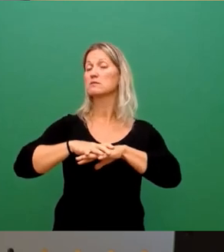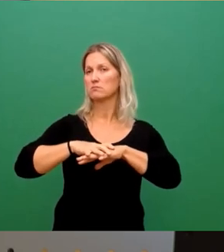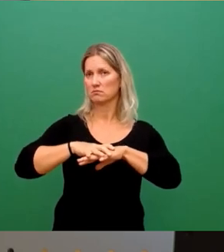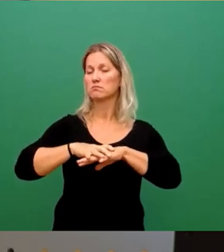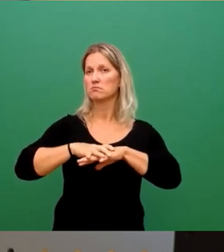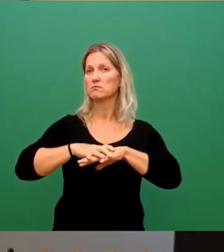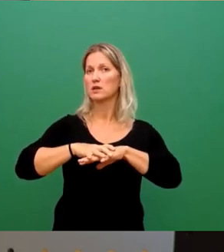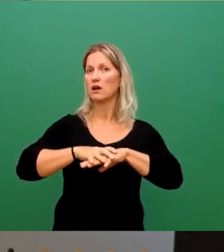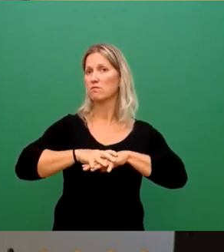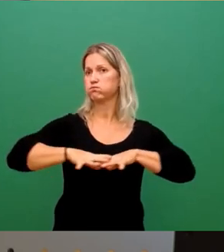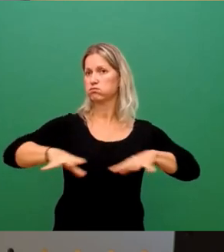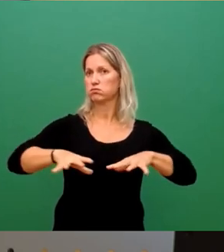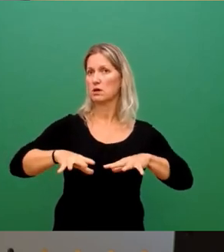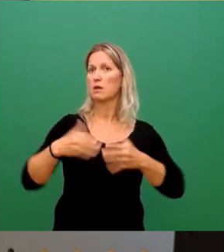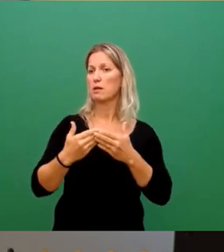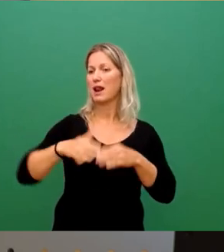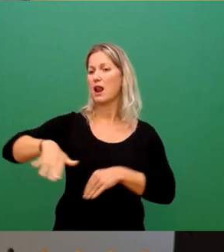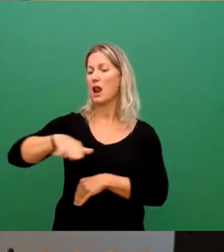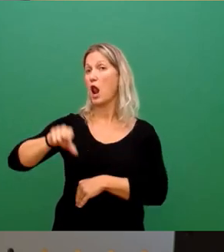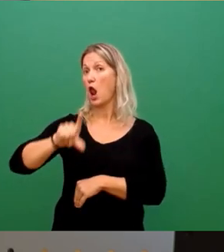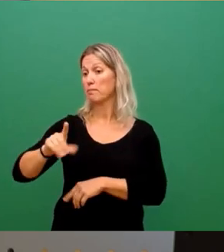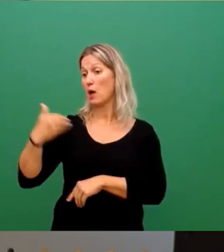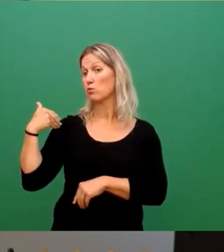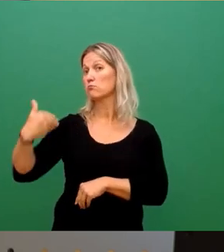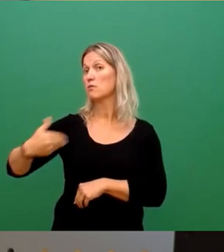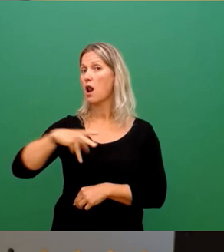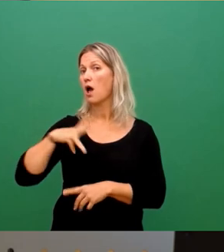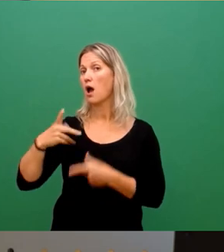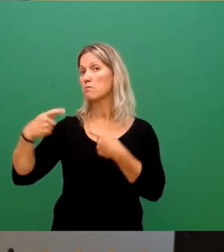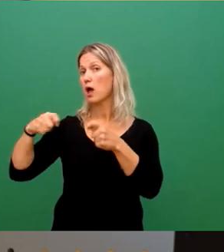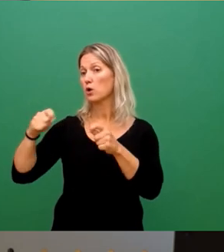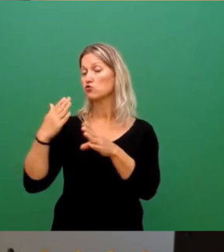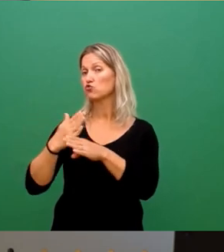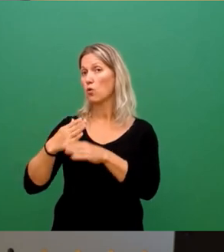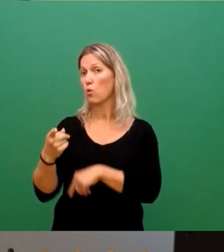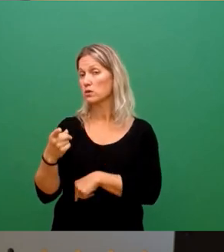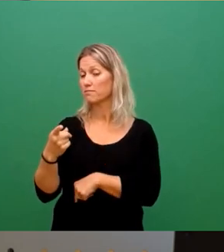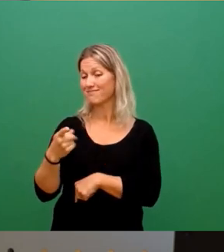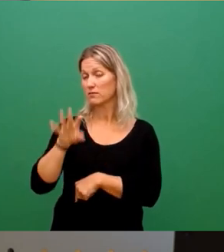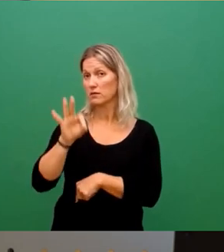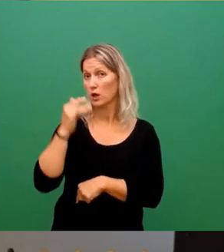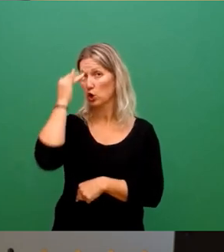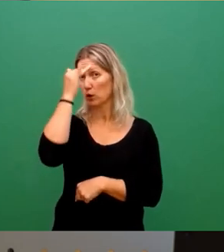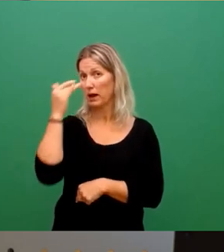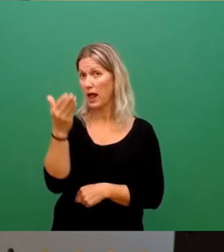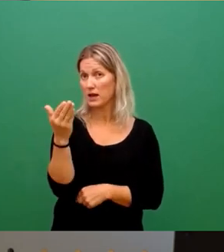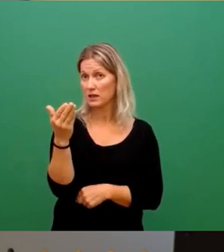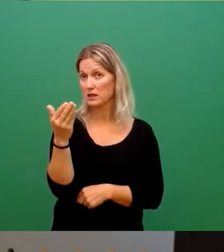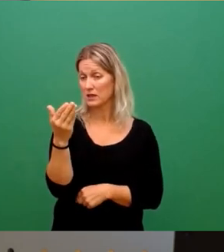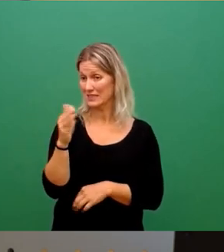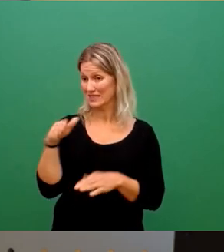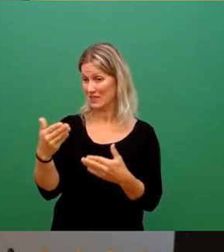bei uns in Löpptau, wird ja schon gebaut die ganze Zeit dort. Muss man sich überlegen, diese Anlage